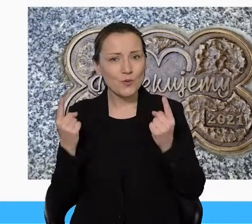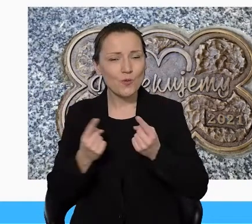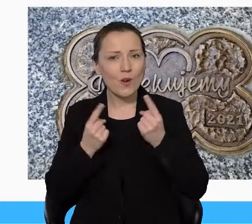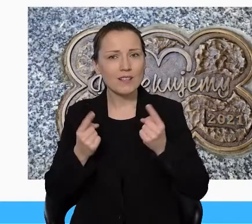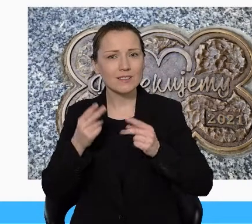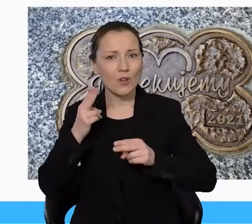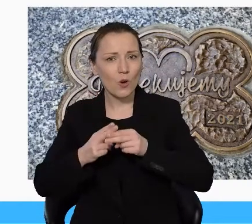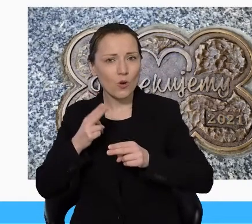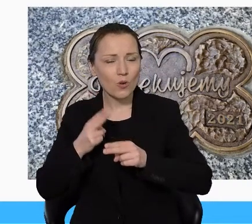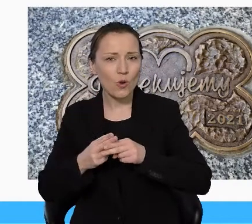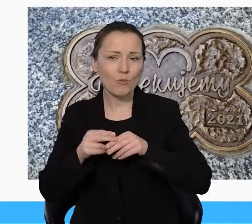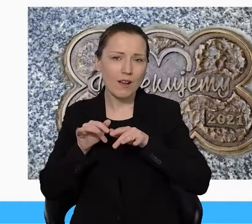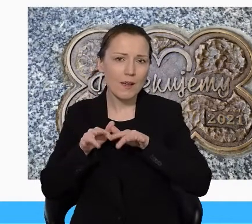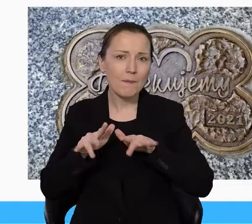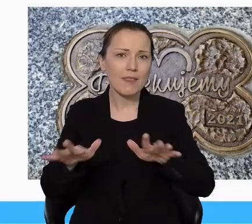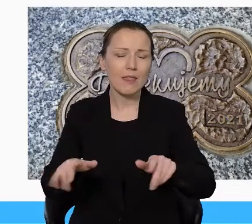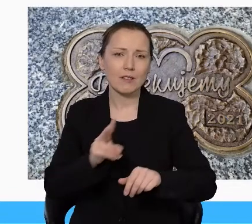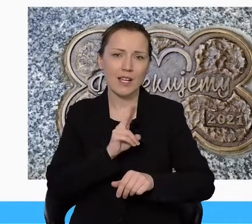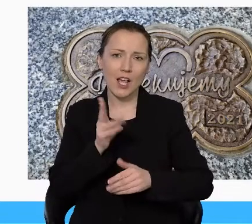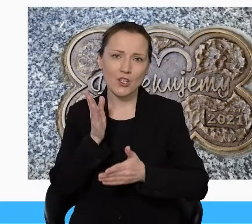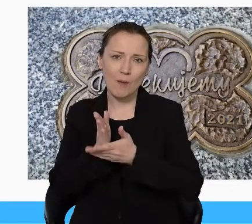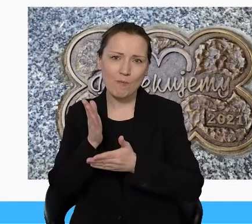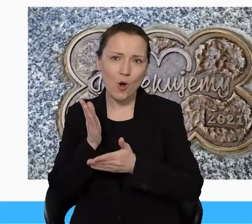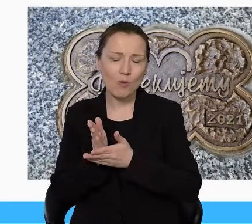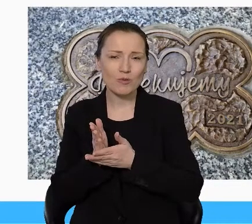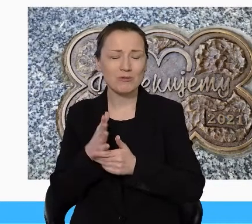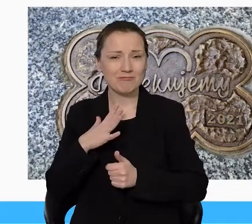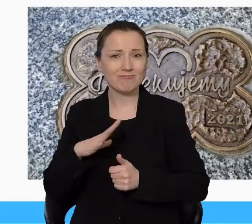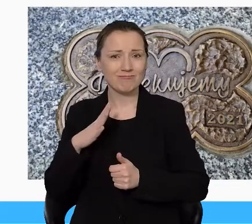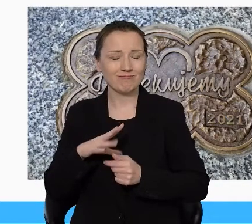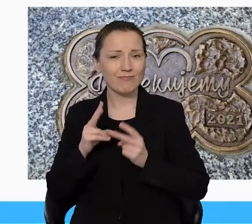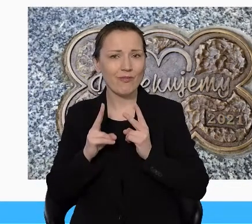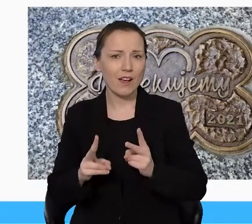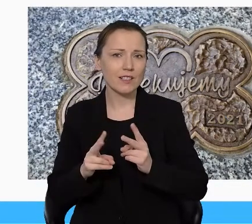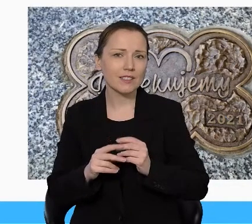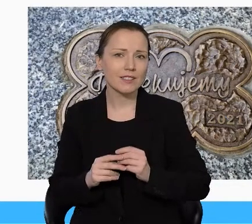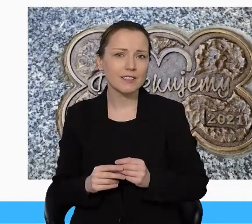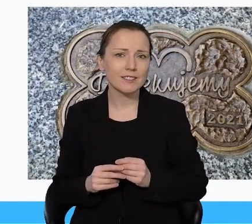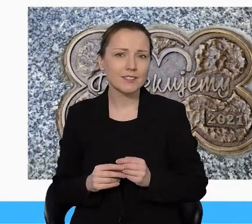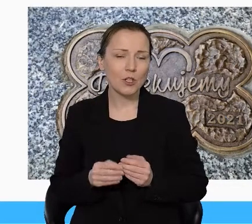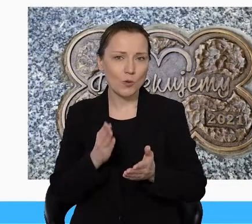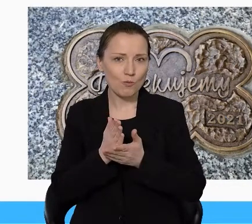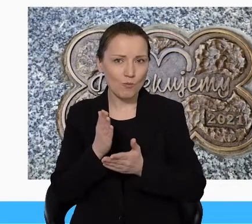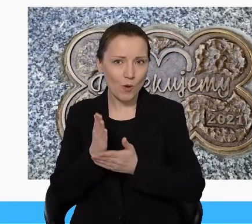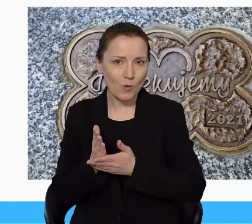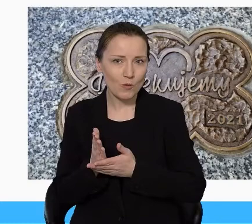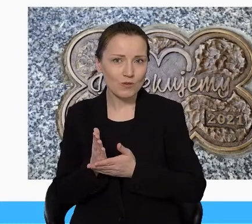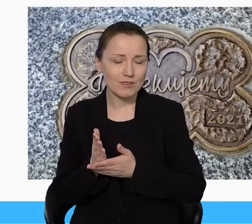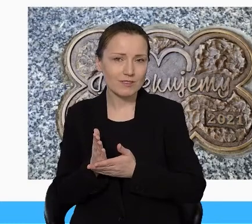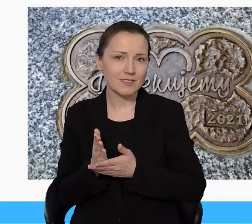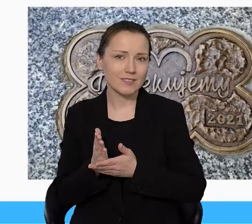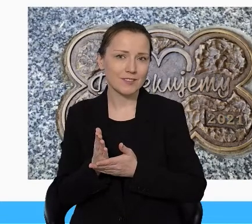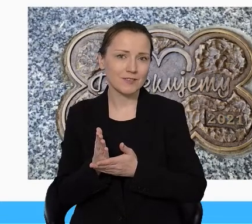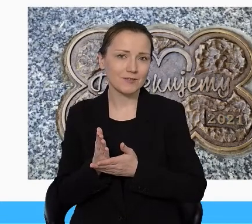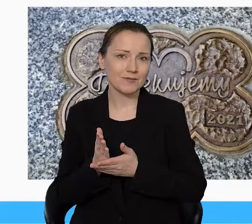sytuacji, kiedy każda taka pomoc jest wysoko ceniona. Czy to pomoc najbardziej